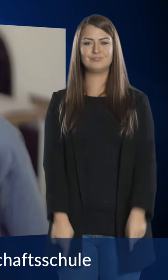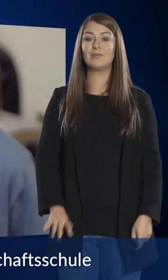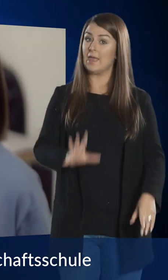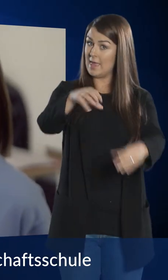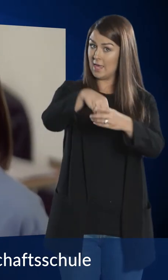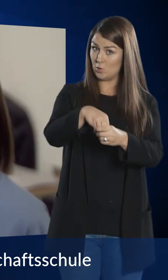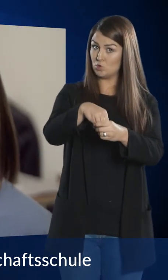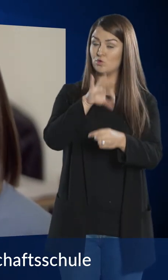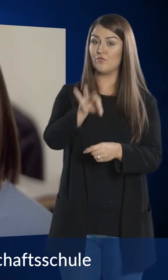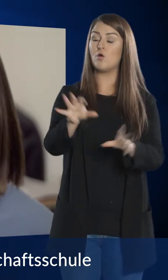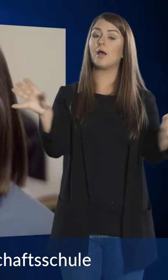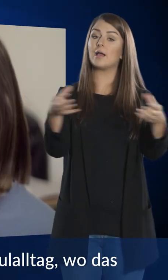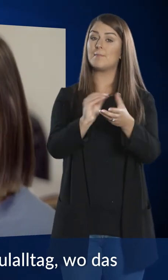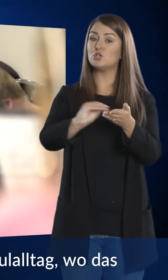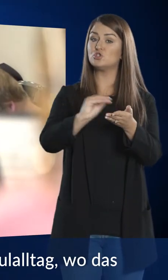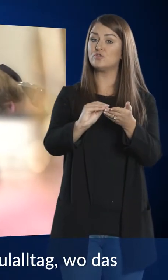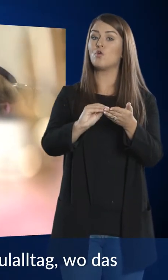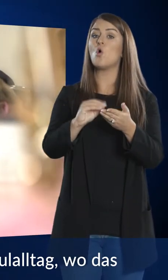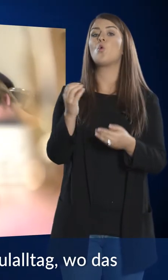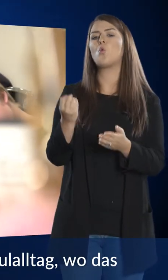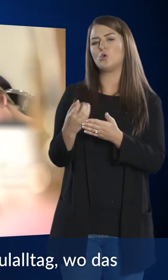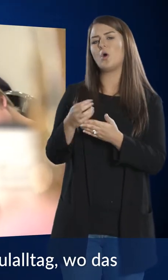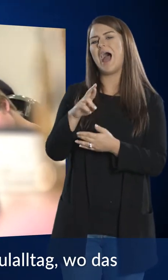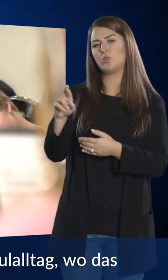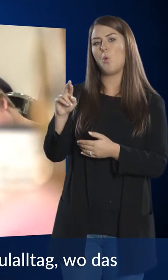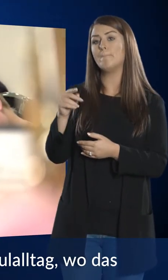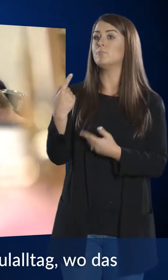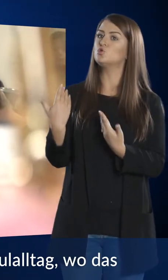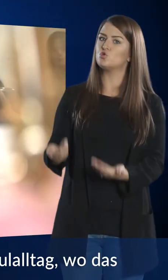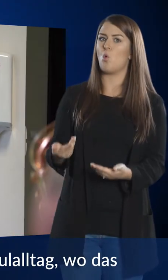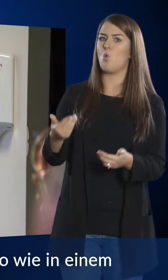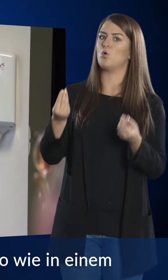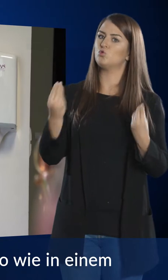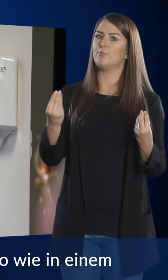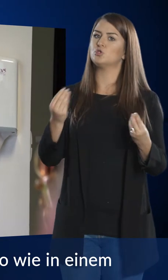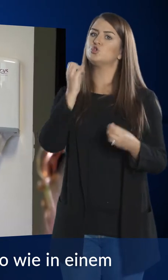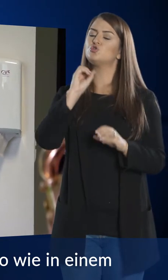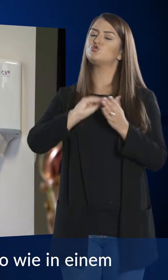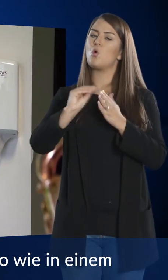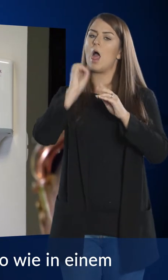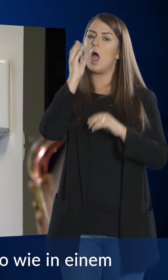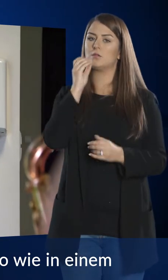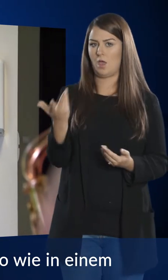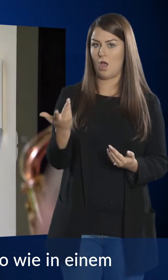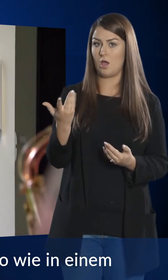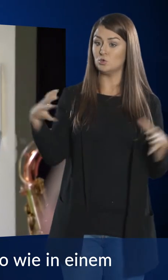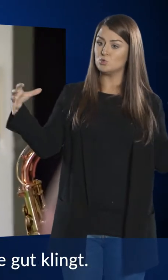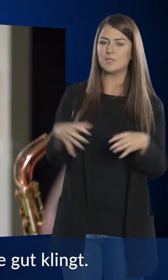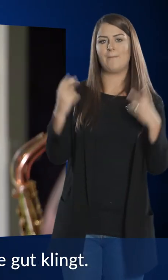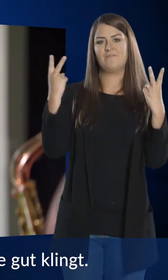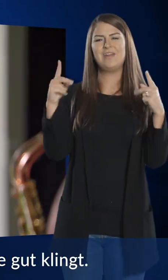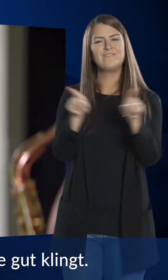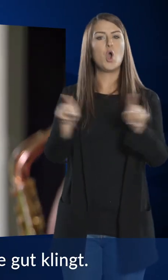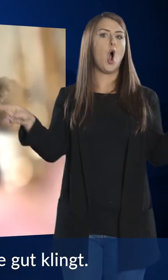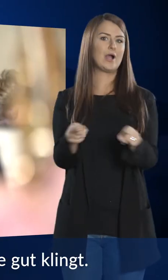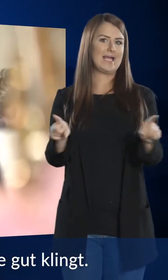Inklusion ist für die Gemeinschaftsschule Kulturanum in Jena gelebter Schulalltag, wo das Miteinander entscheidend ist. So wie in einem